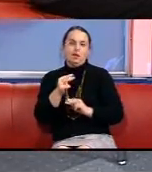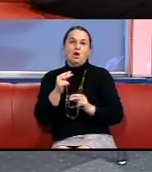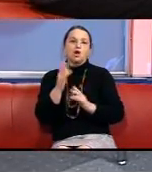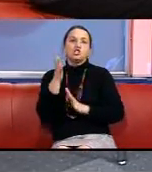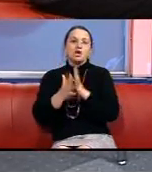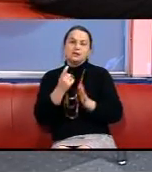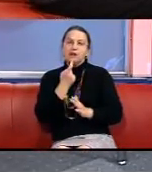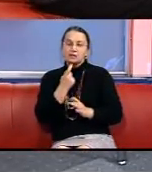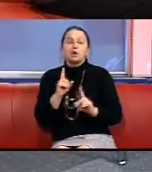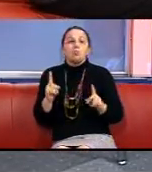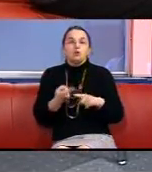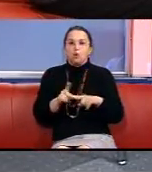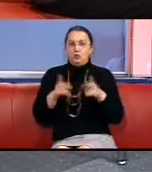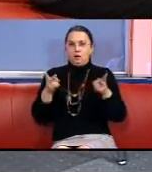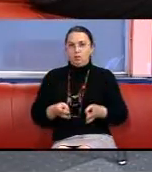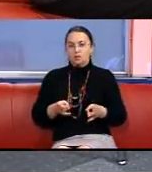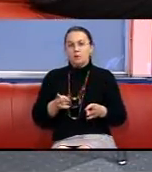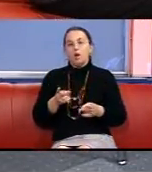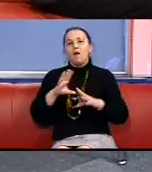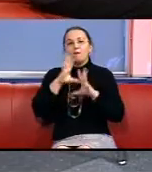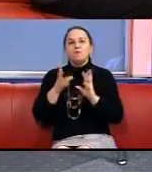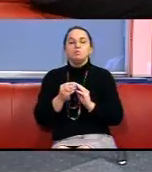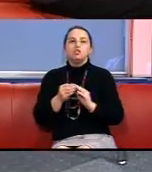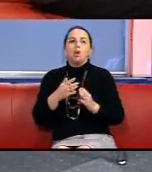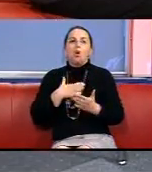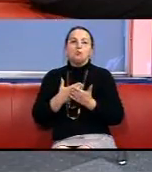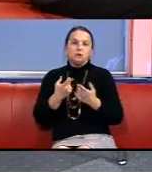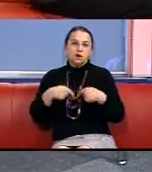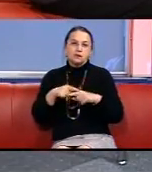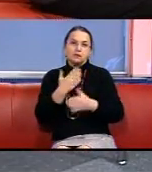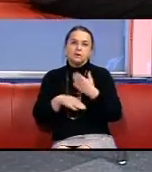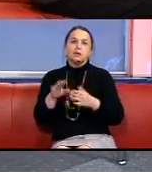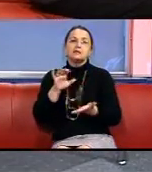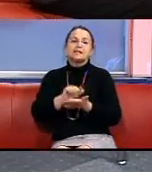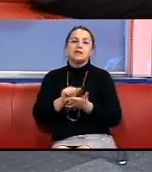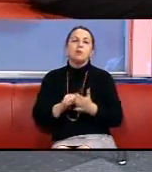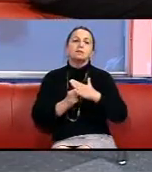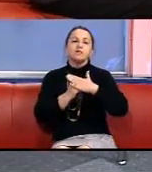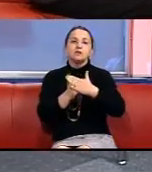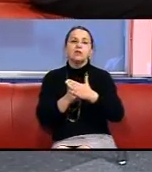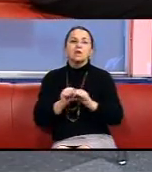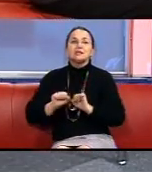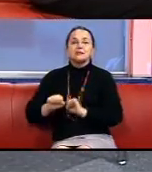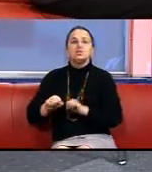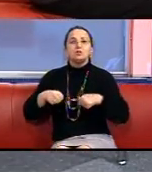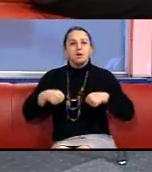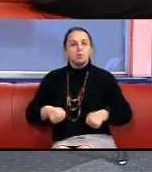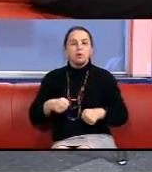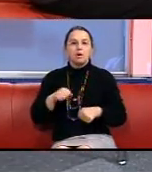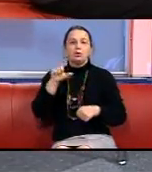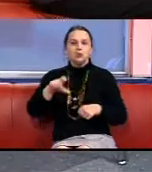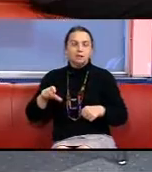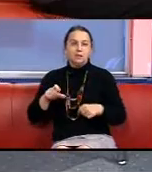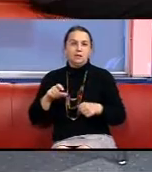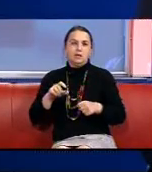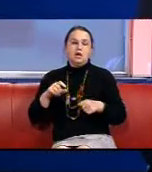посчитали, що це необхідно? Вообще, общественна організація інвалідів займається в основному західою прав людей, Которая передвигається